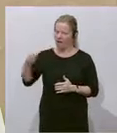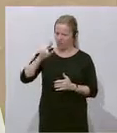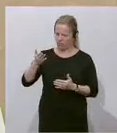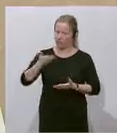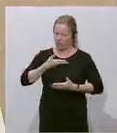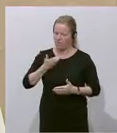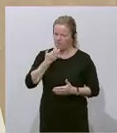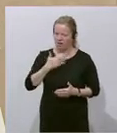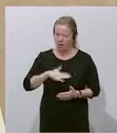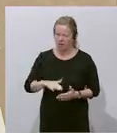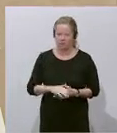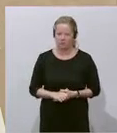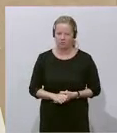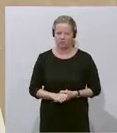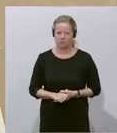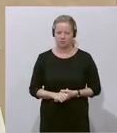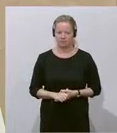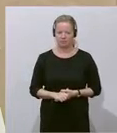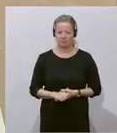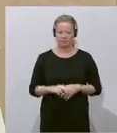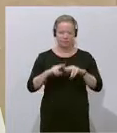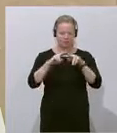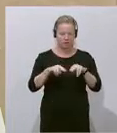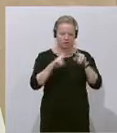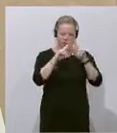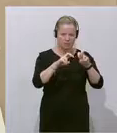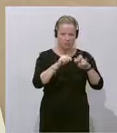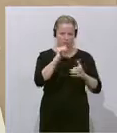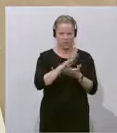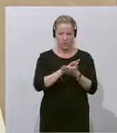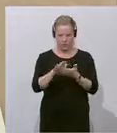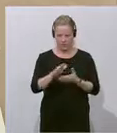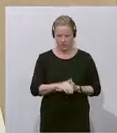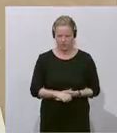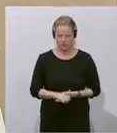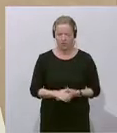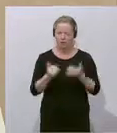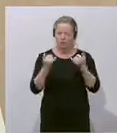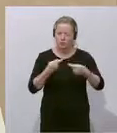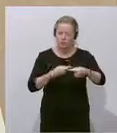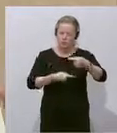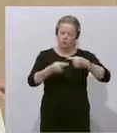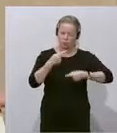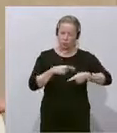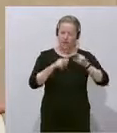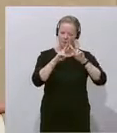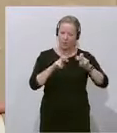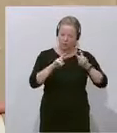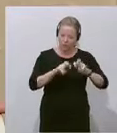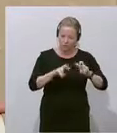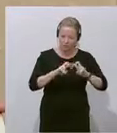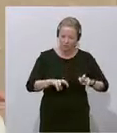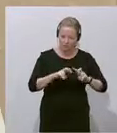weil es ja nicht so einfach ist mit den anderen Ermittlungen. Und jetzt komme ich einmal zu den Ermittlungen zurück und frage, wer